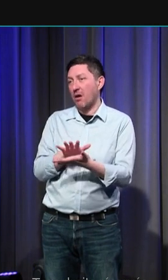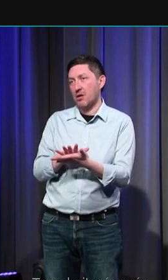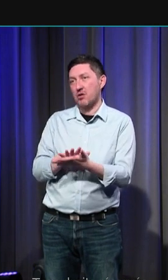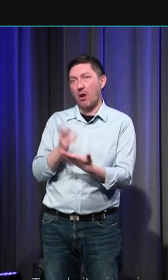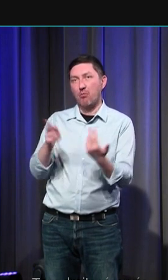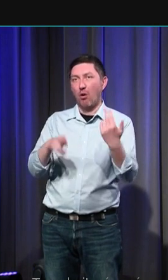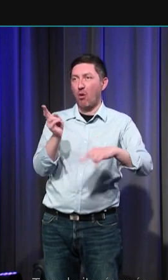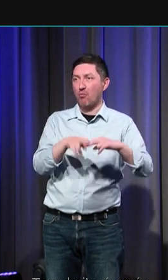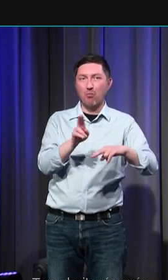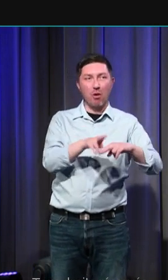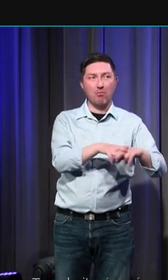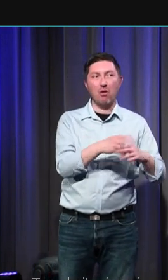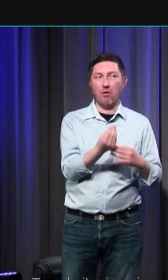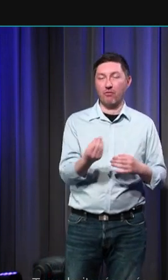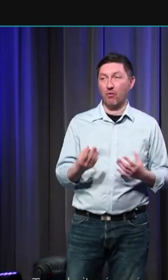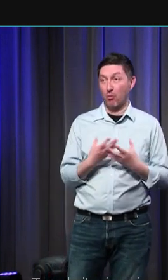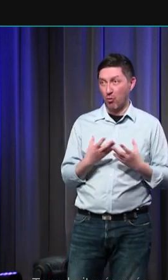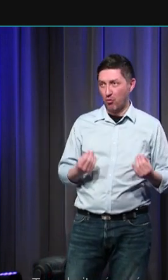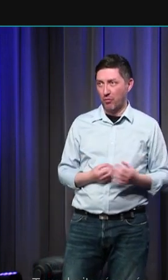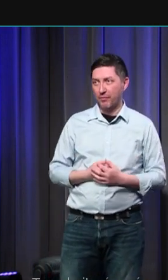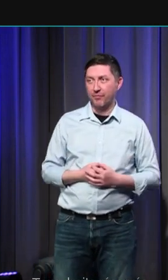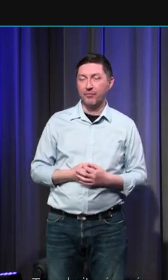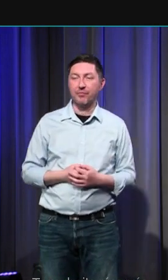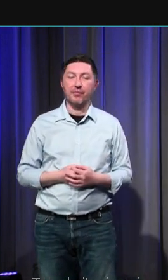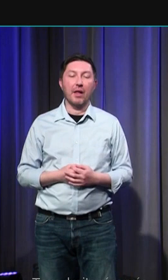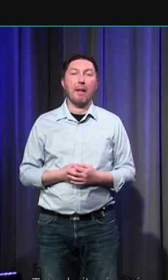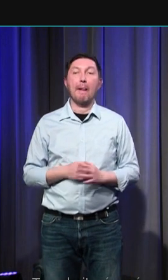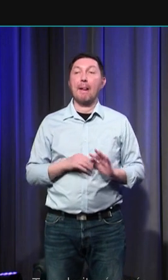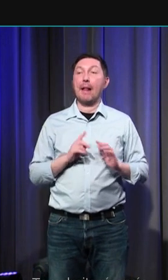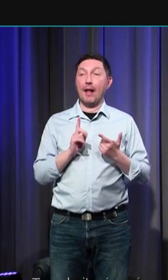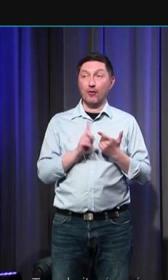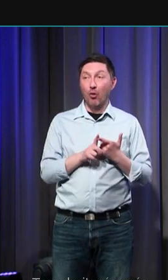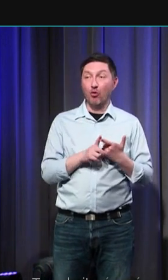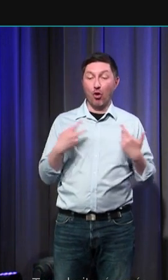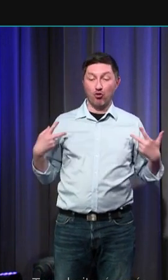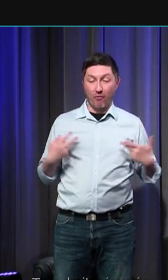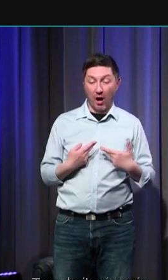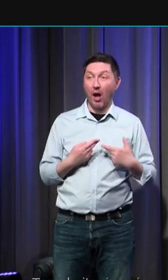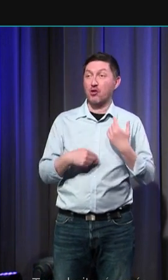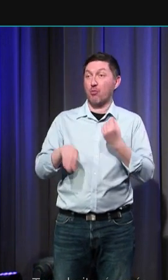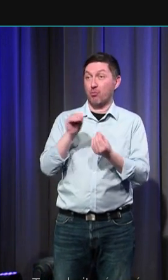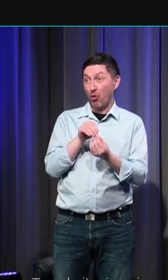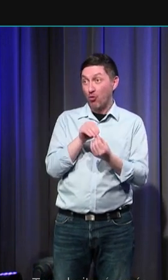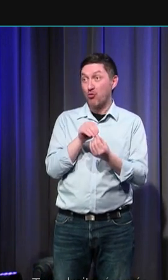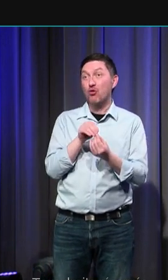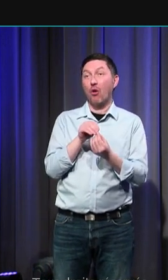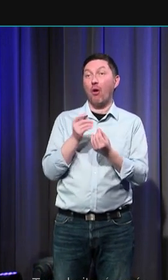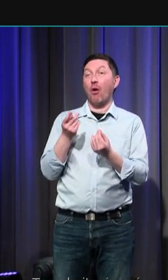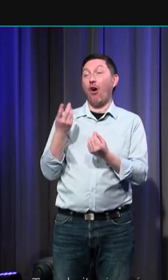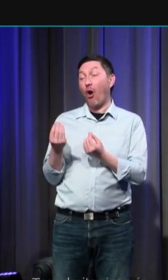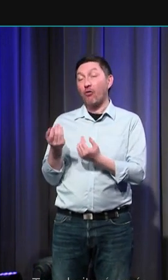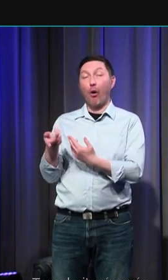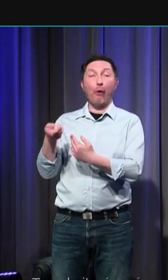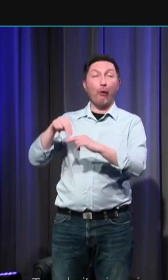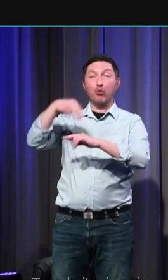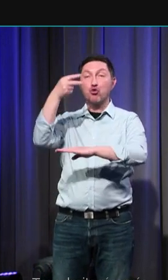grand nombre et on estime que du sevrage avec tous les accidents de la petite enfance les chutes les